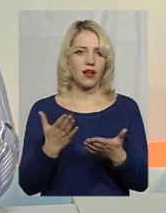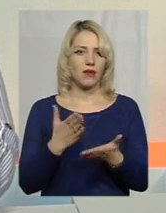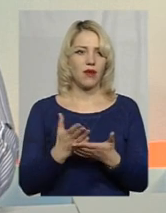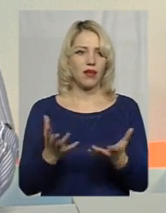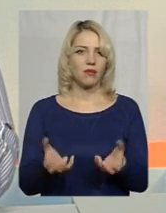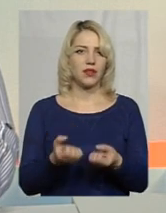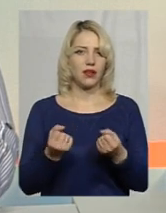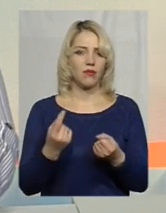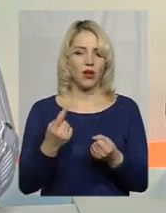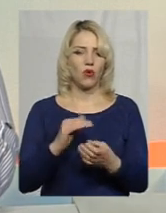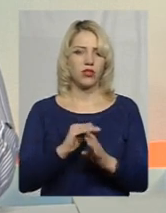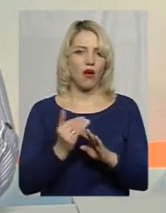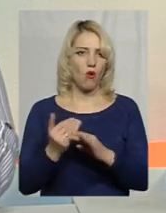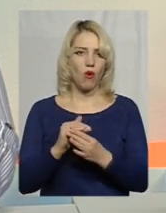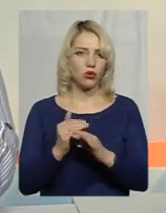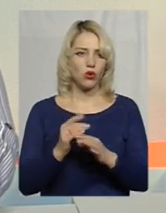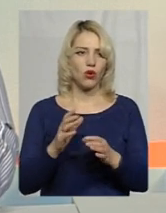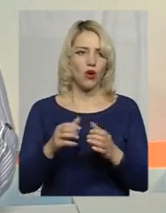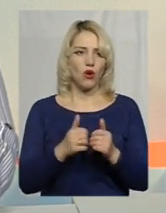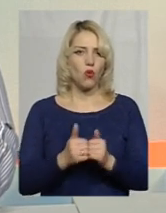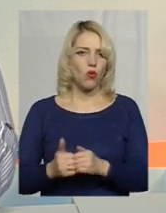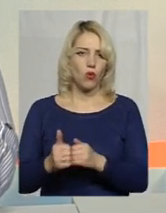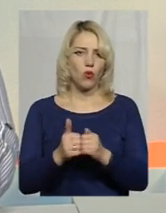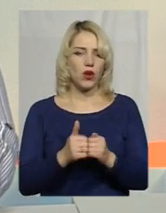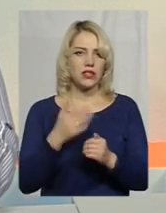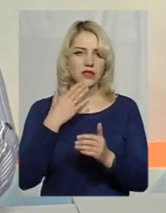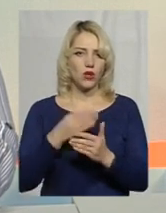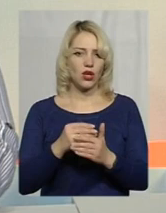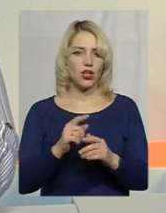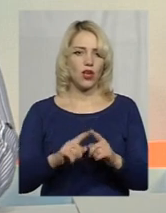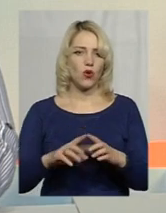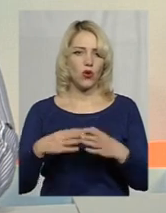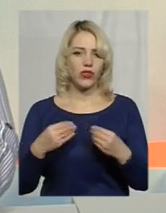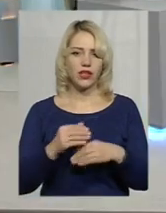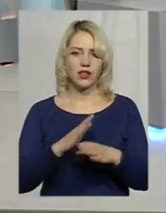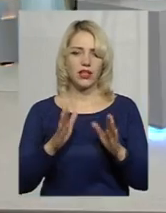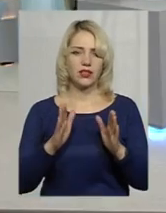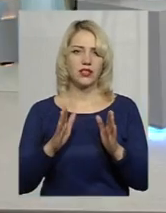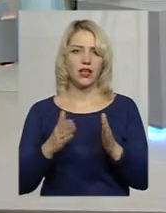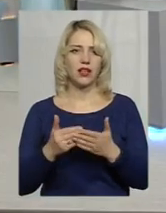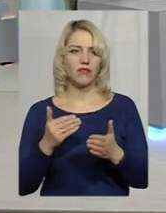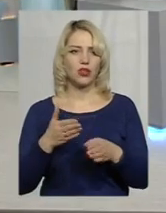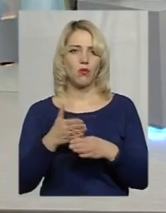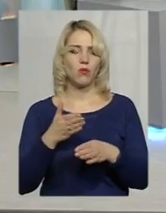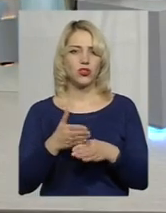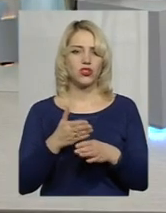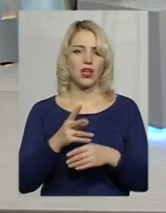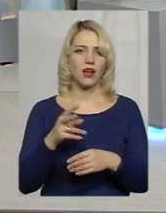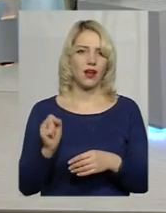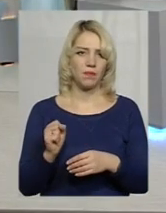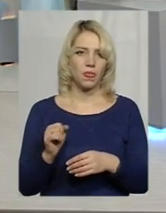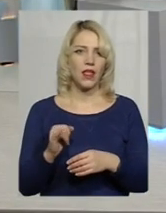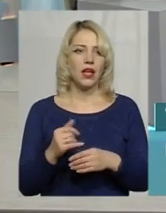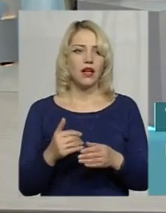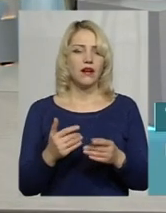підтримку одна-одну вколі своєї родини, має підтримку не тільки від помічника, в даному випадку,